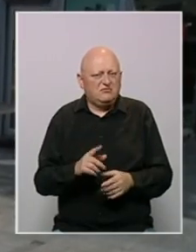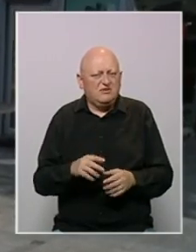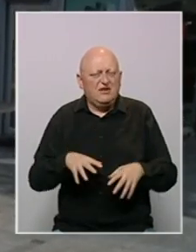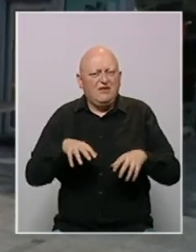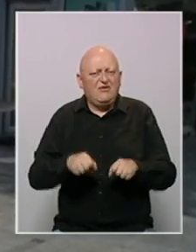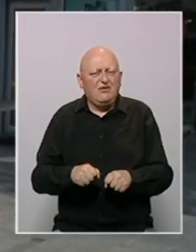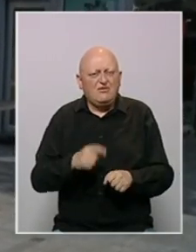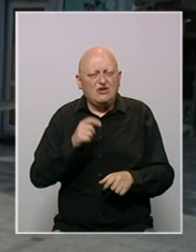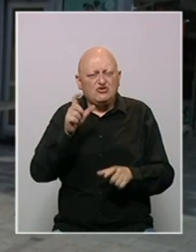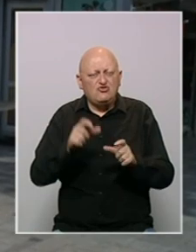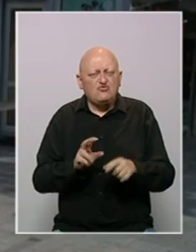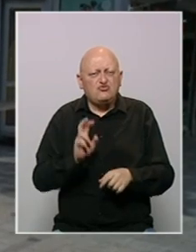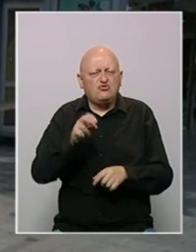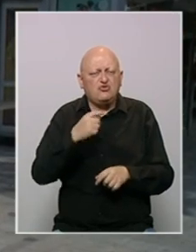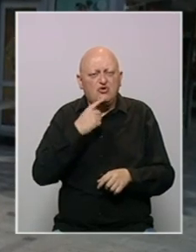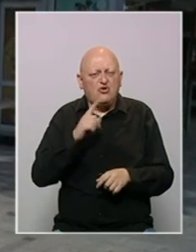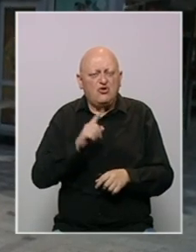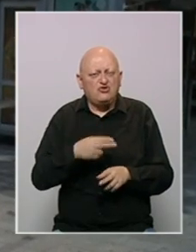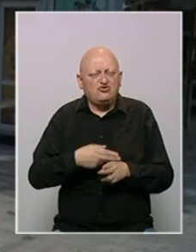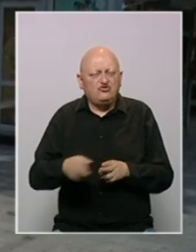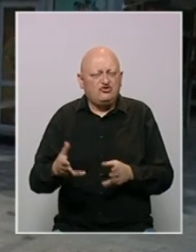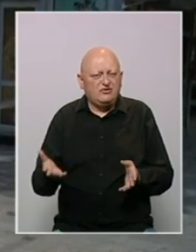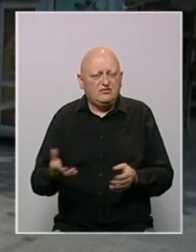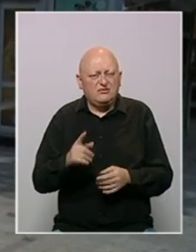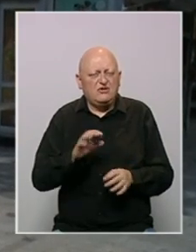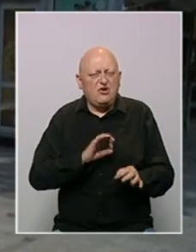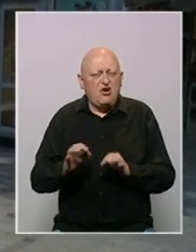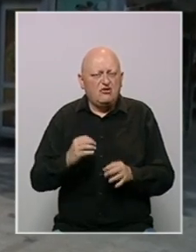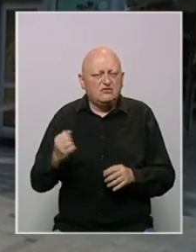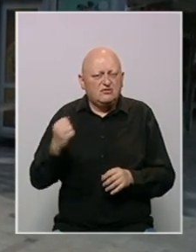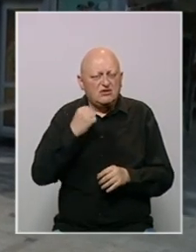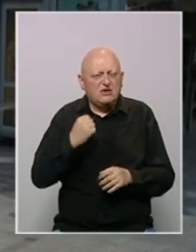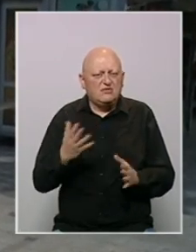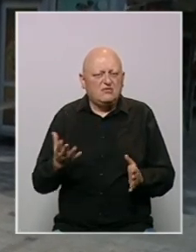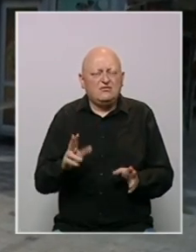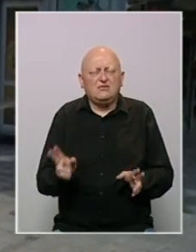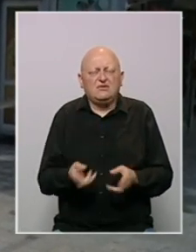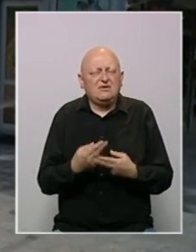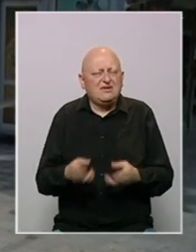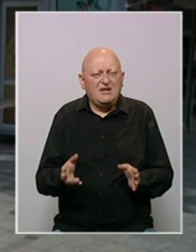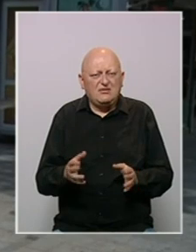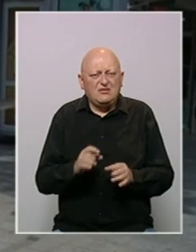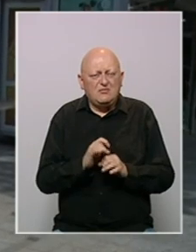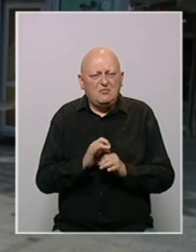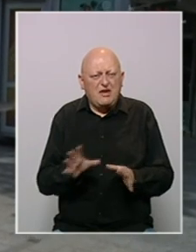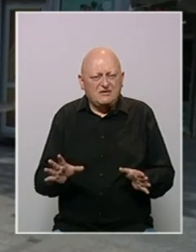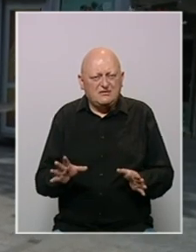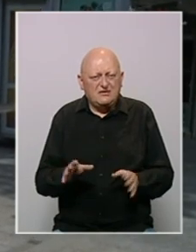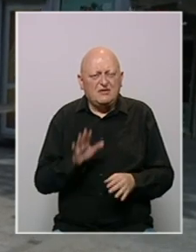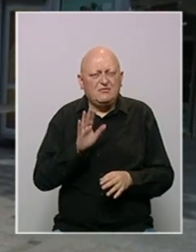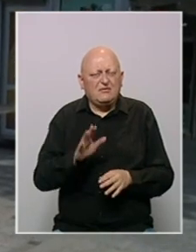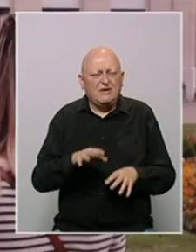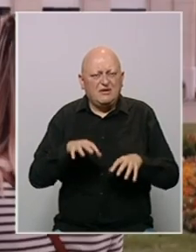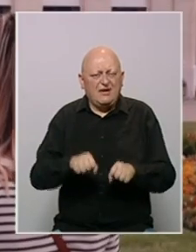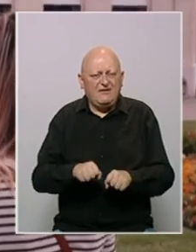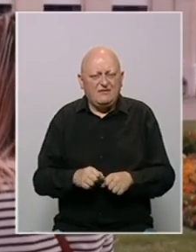vlasti nalaze ljudi koji nisu čisti. Iako organizovano kriminaliteta ne može biti bez pripadnika